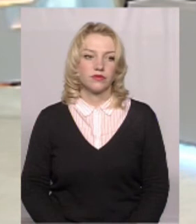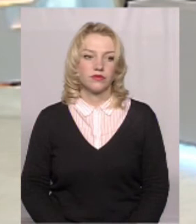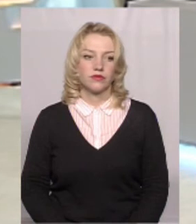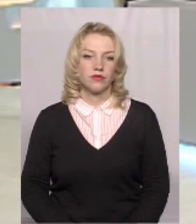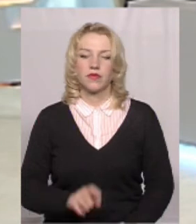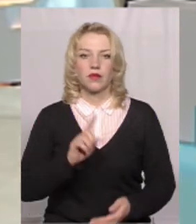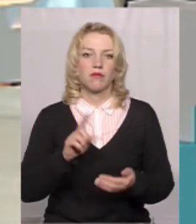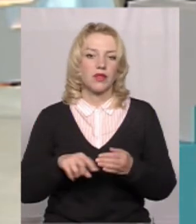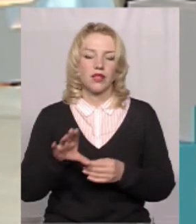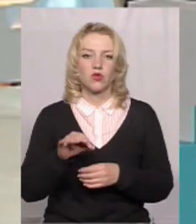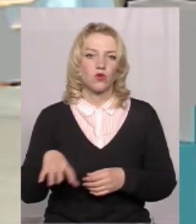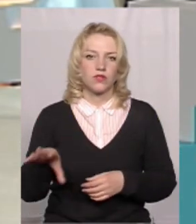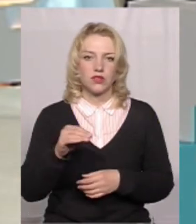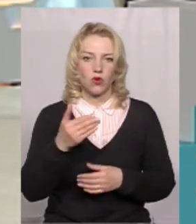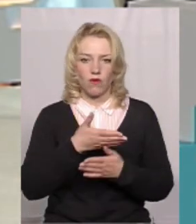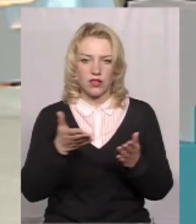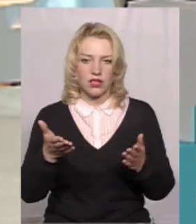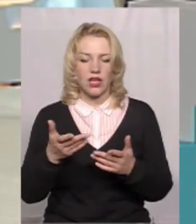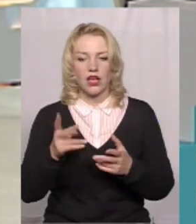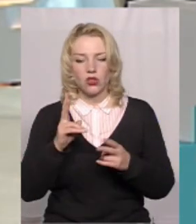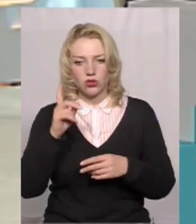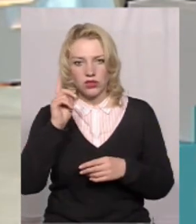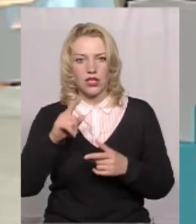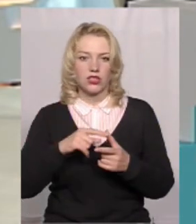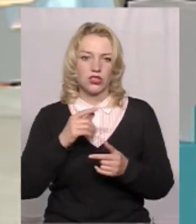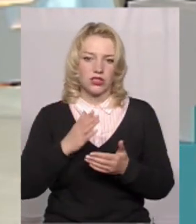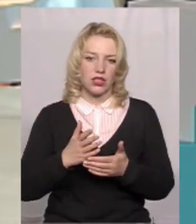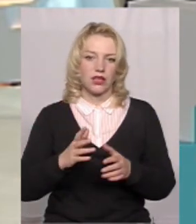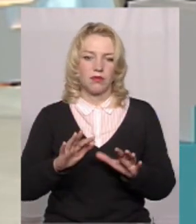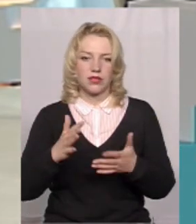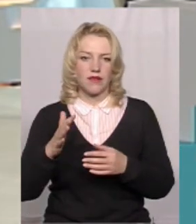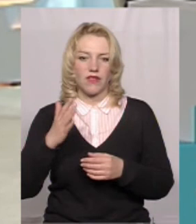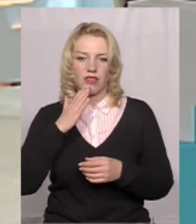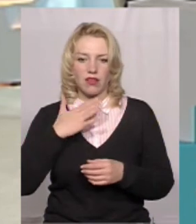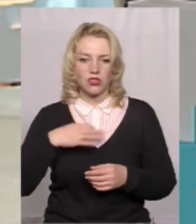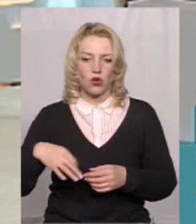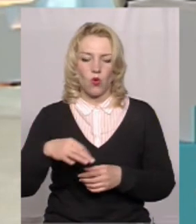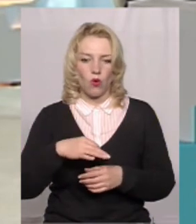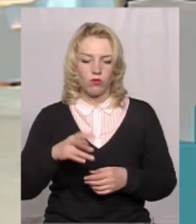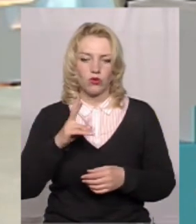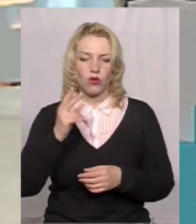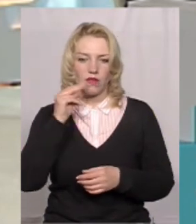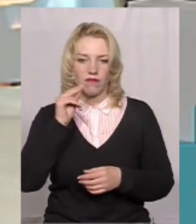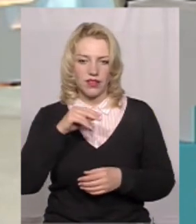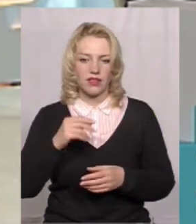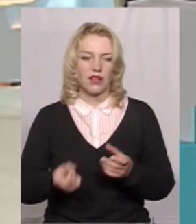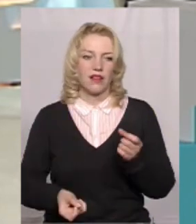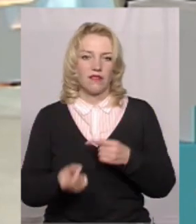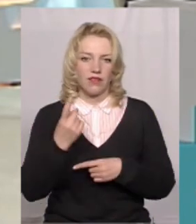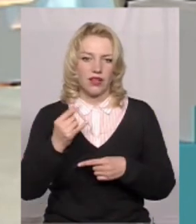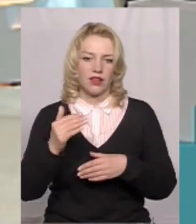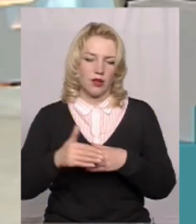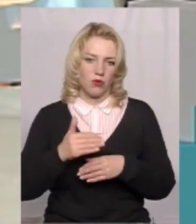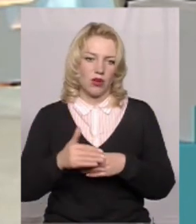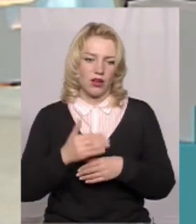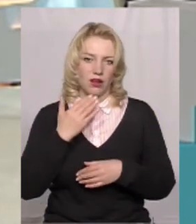Питання до всіх до вас. Можливо, хтось з вас знає. Чи є прецеденти в нашій області, коли винних виявили і покарали?